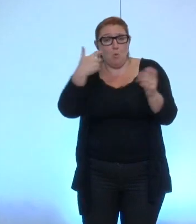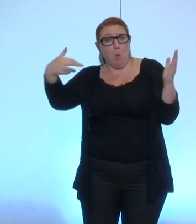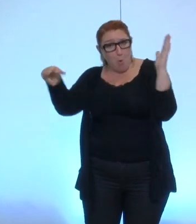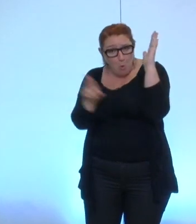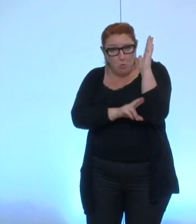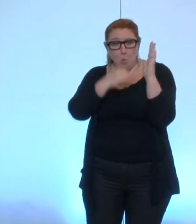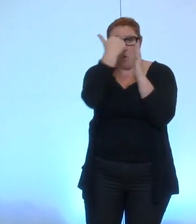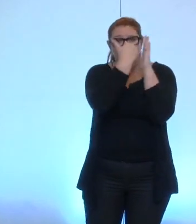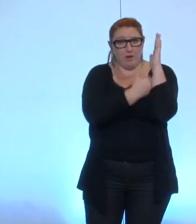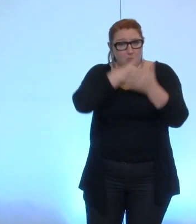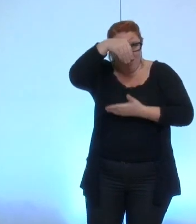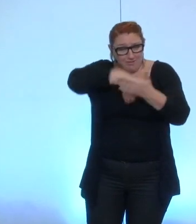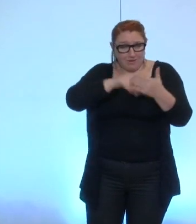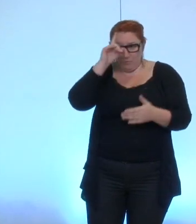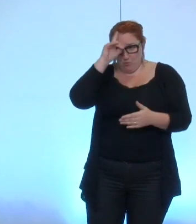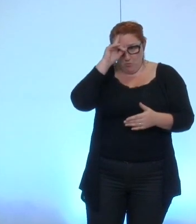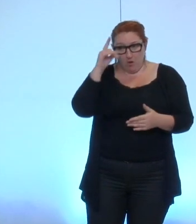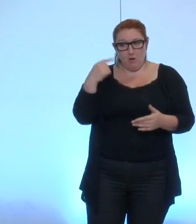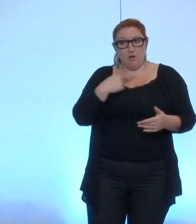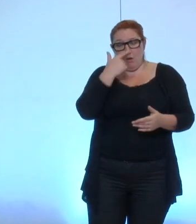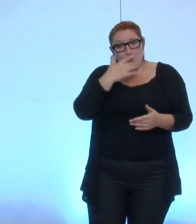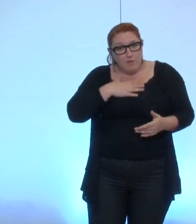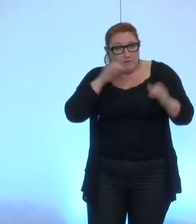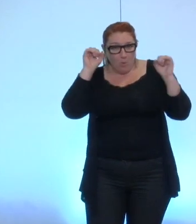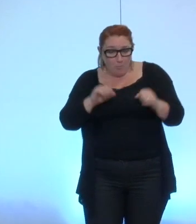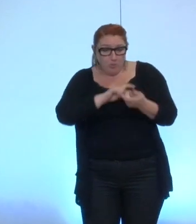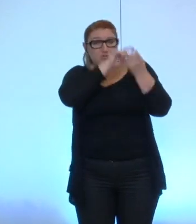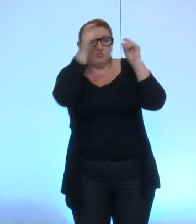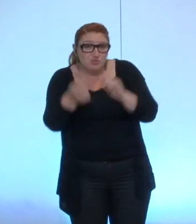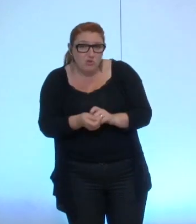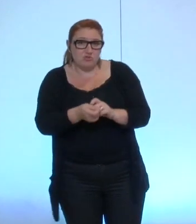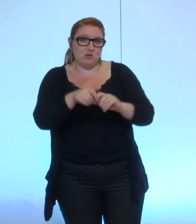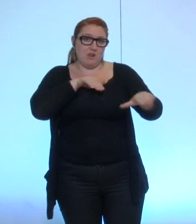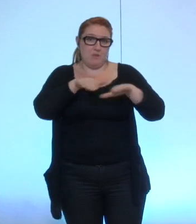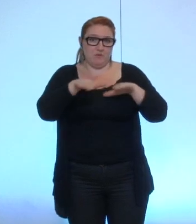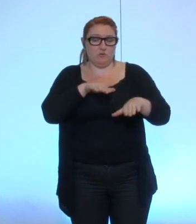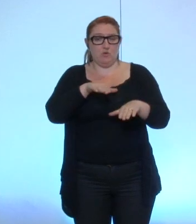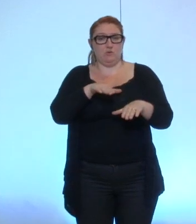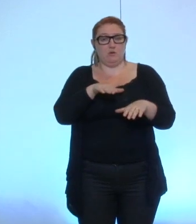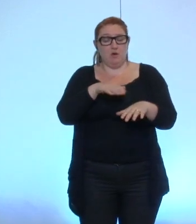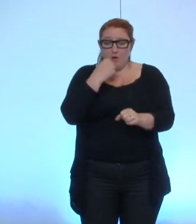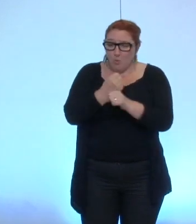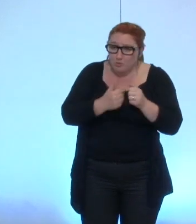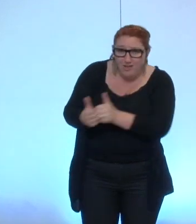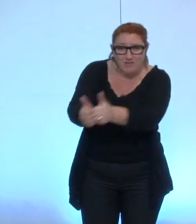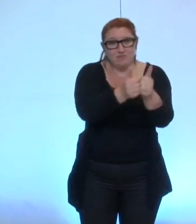pensons qu'on peut faire changer la façon de travailler ensemble Paul l'a dit tout à l'heure par ce type de propositions